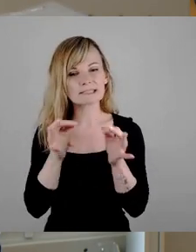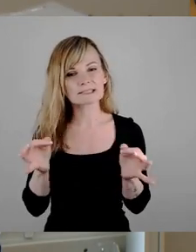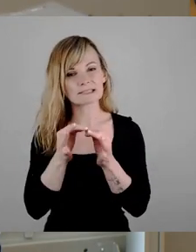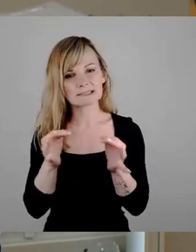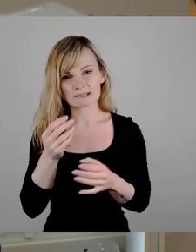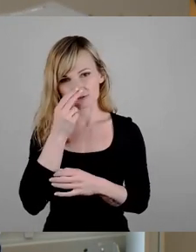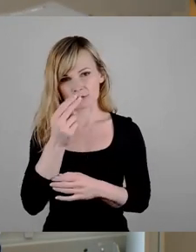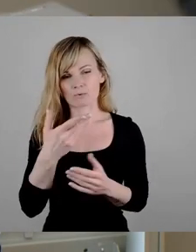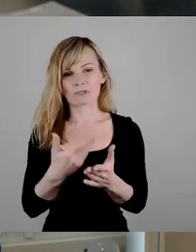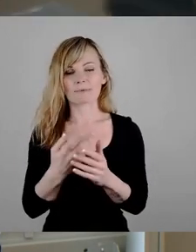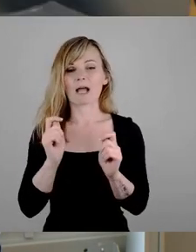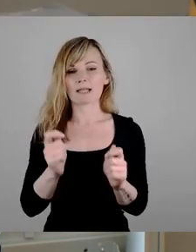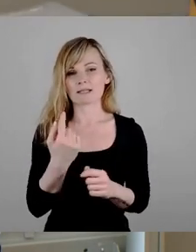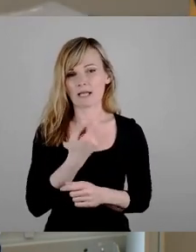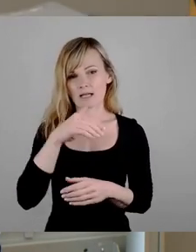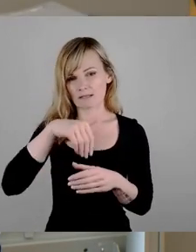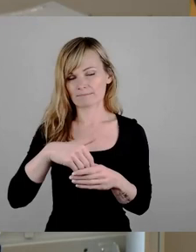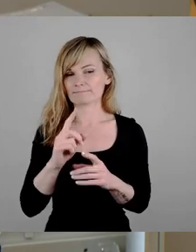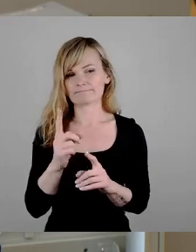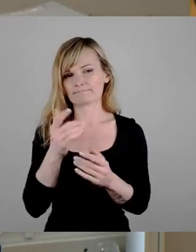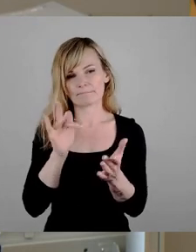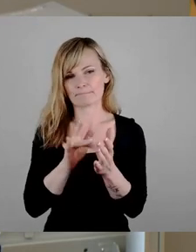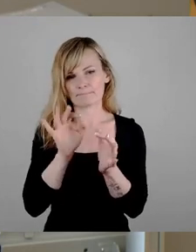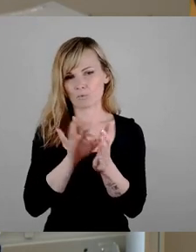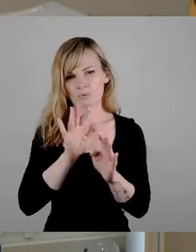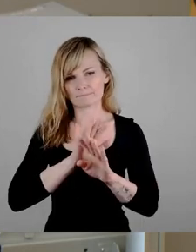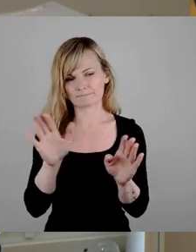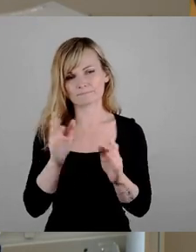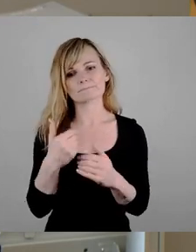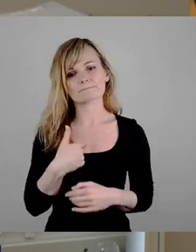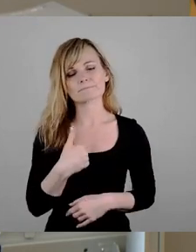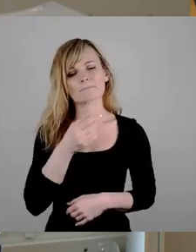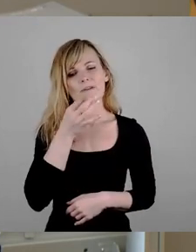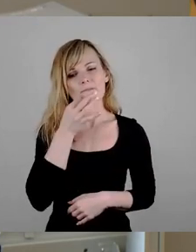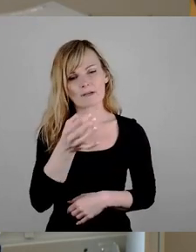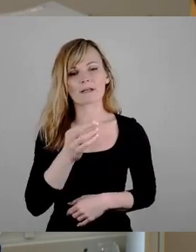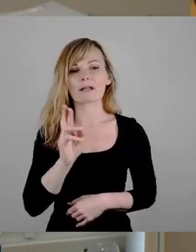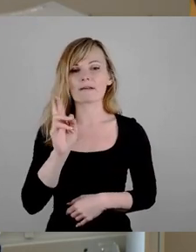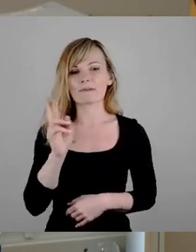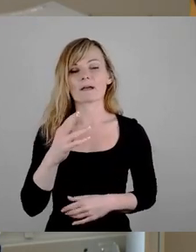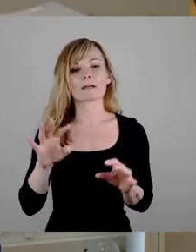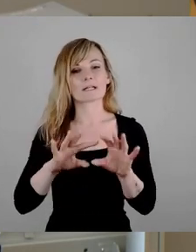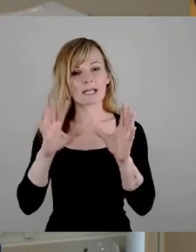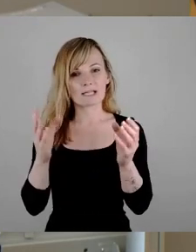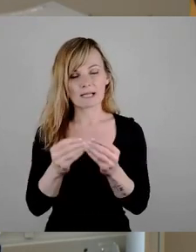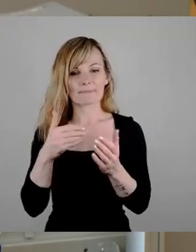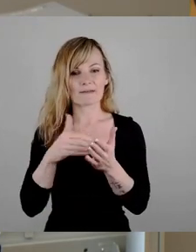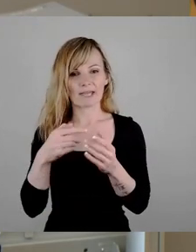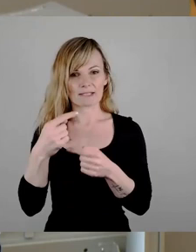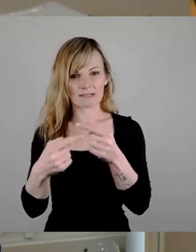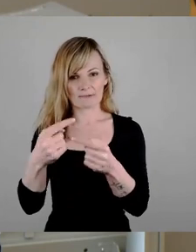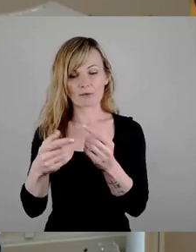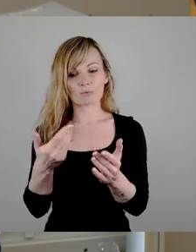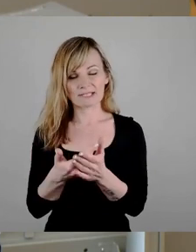Antrags stehen. Uns geht es vor allem um die Frage, wer ist denn eigentlich am Ende an der gesamten weiteren Entwicklung dieses Areals